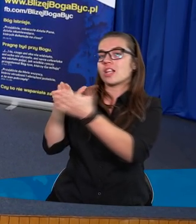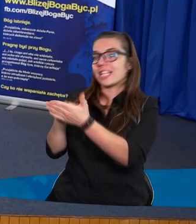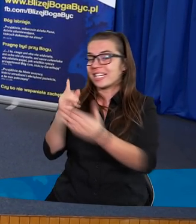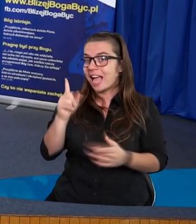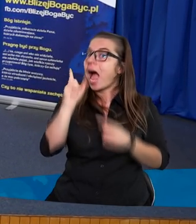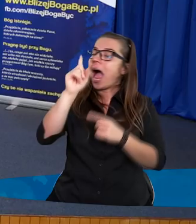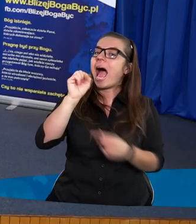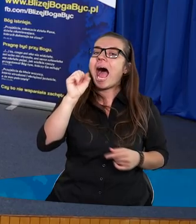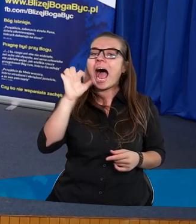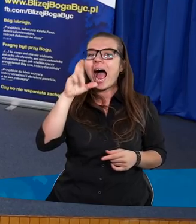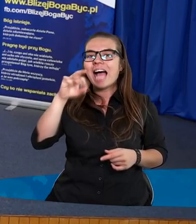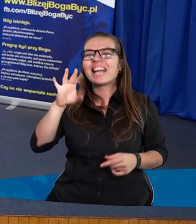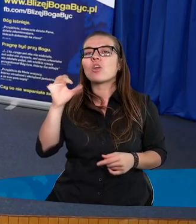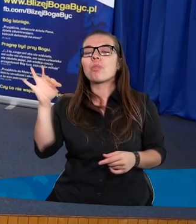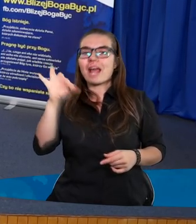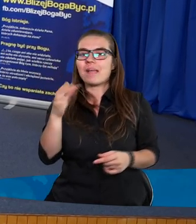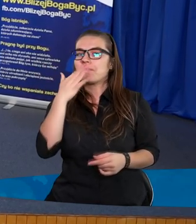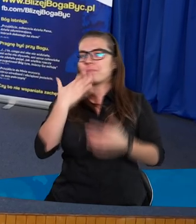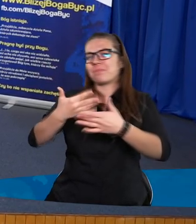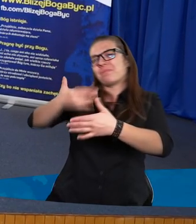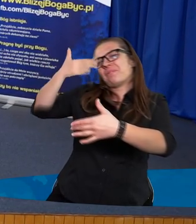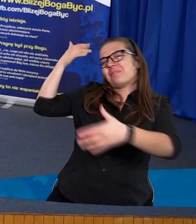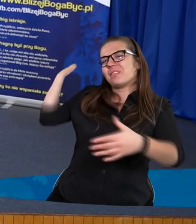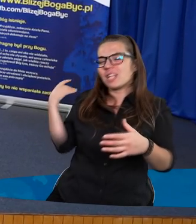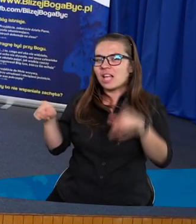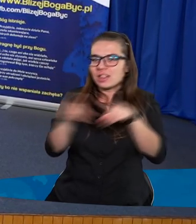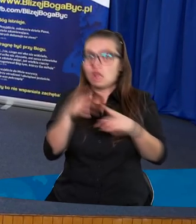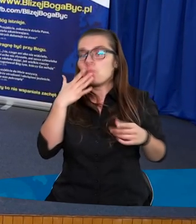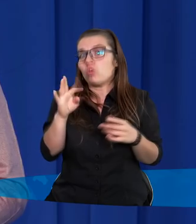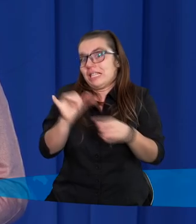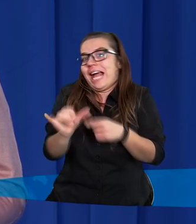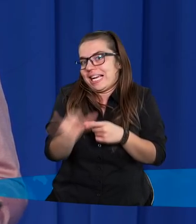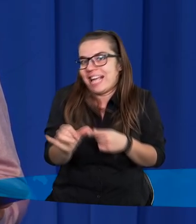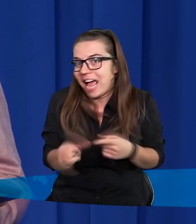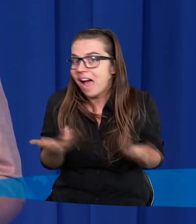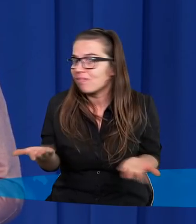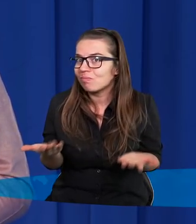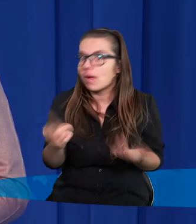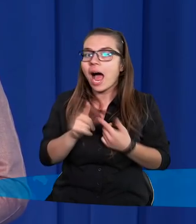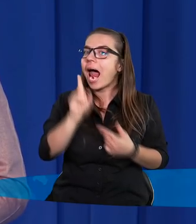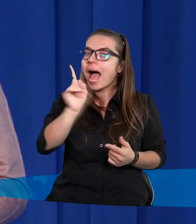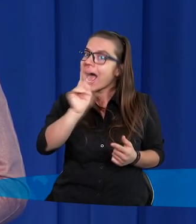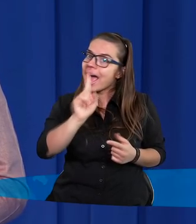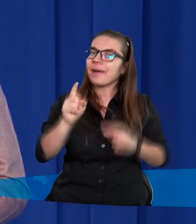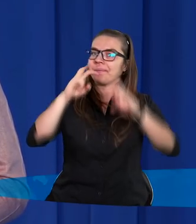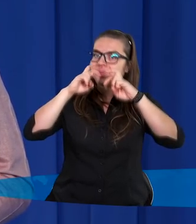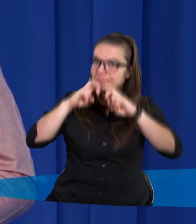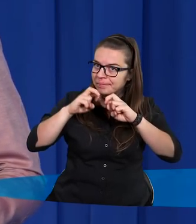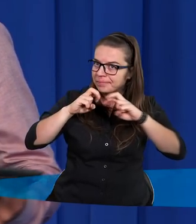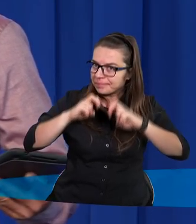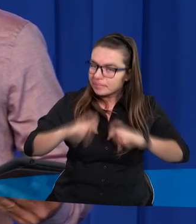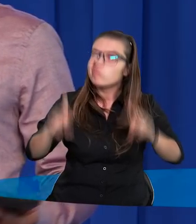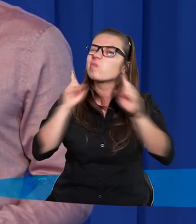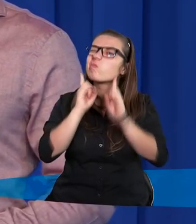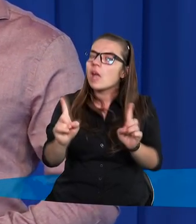Arystoteles tak miał powiedzieć i przez wieki powtarzano, że tak jest. Ale kiedy zaczęto weryfikować, czy tak jest w